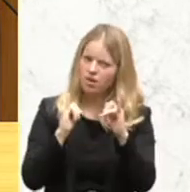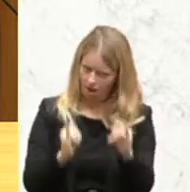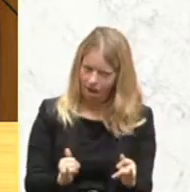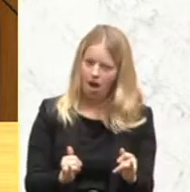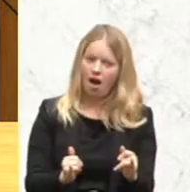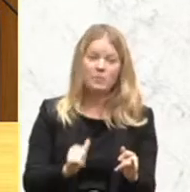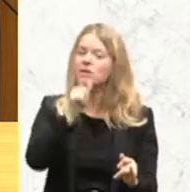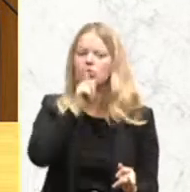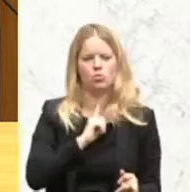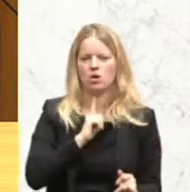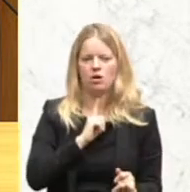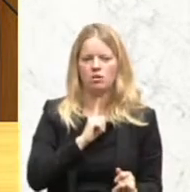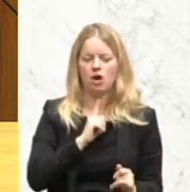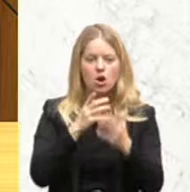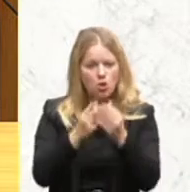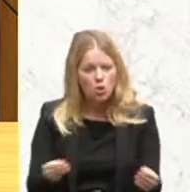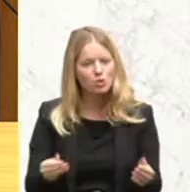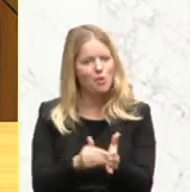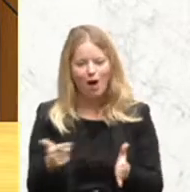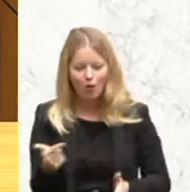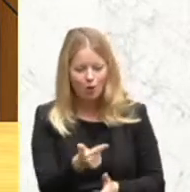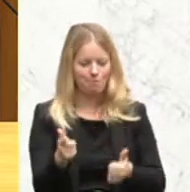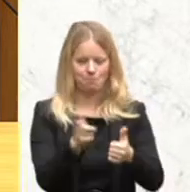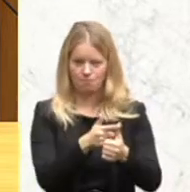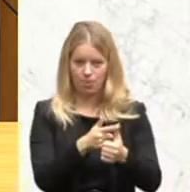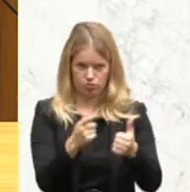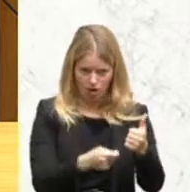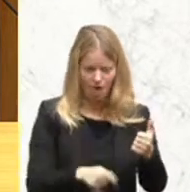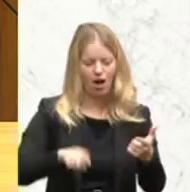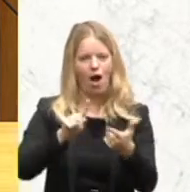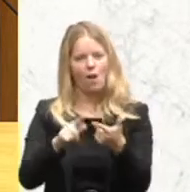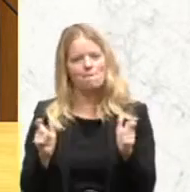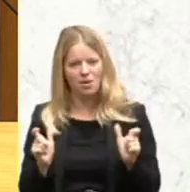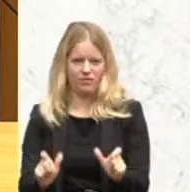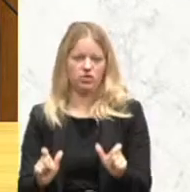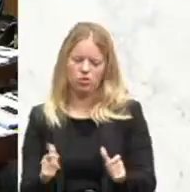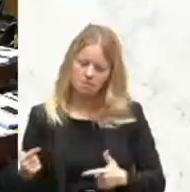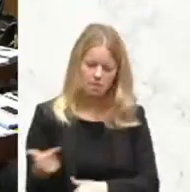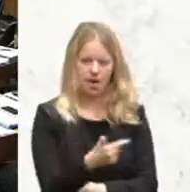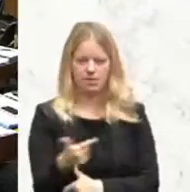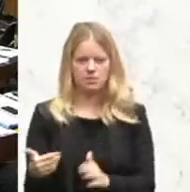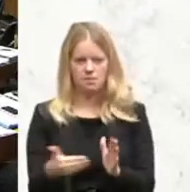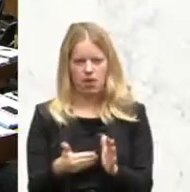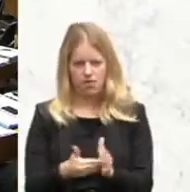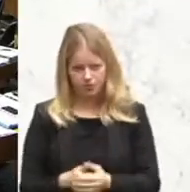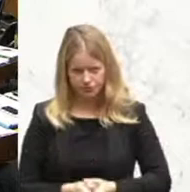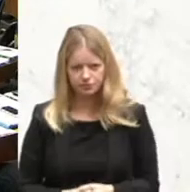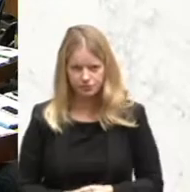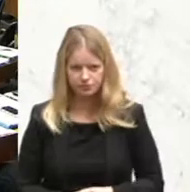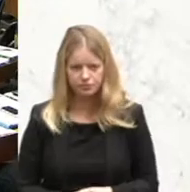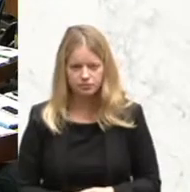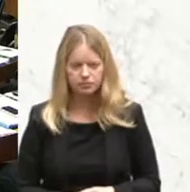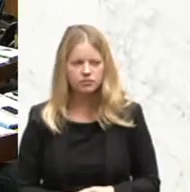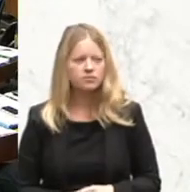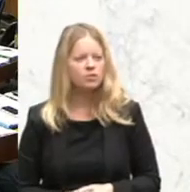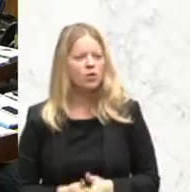sein kann, sondern dass wir mindestens genauso sehr präventive Maßnahmen brauchen. Und die Vorschläge